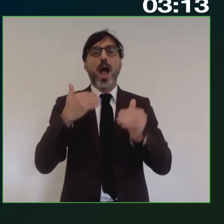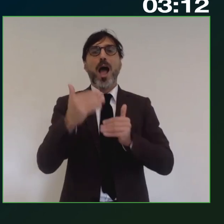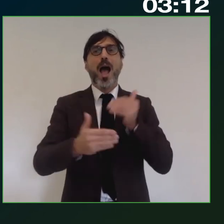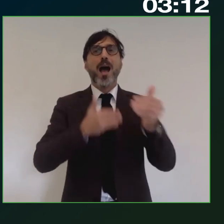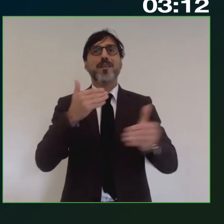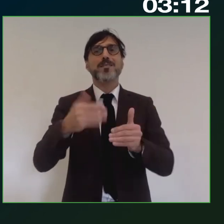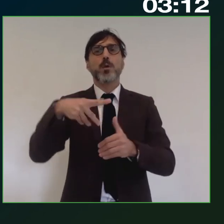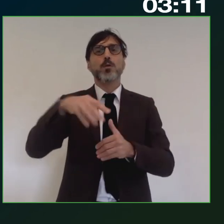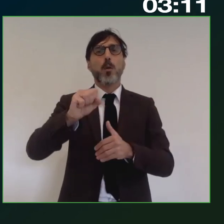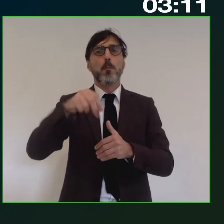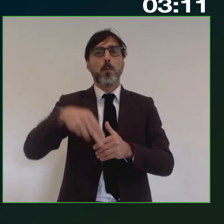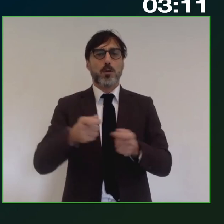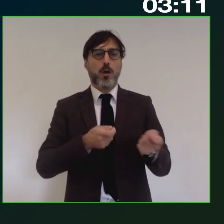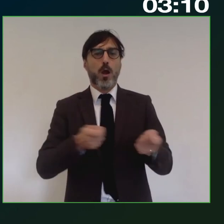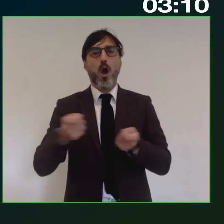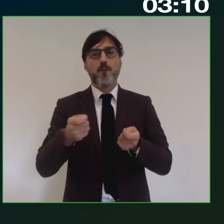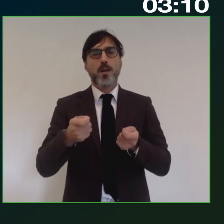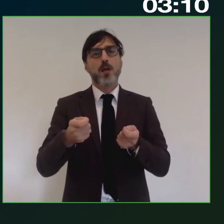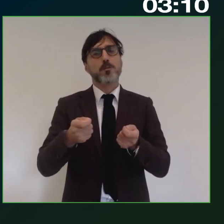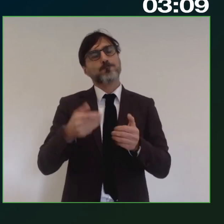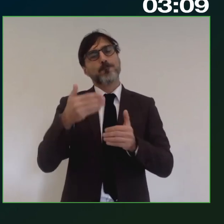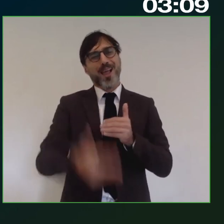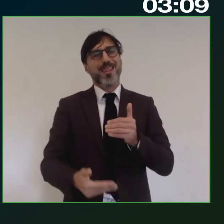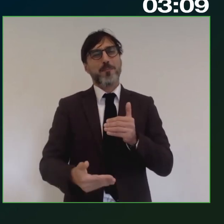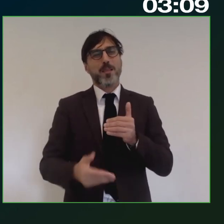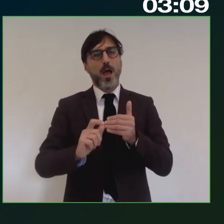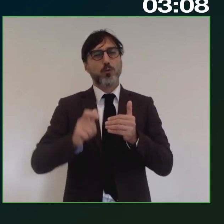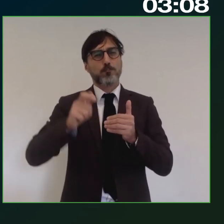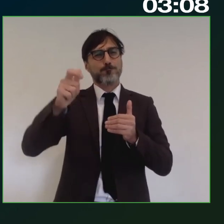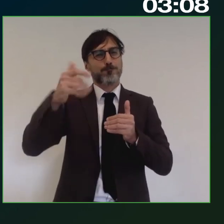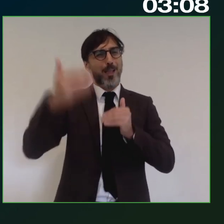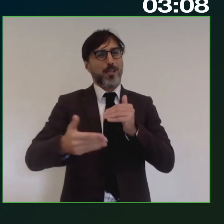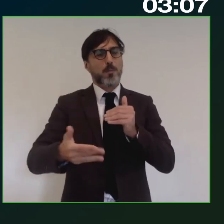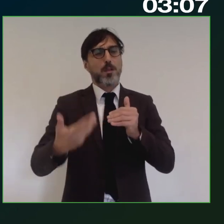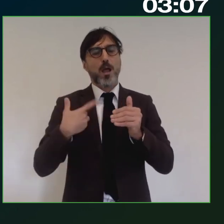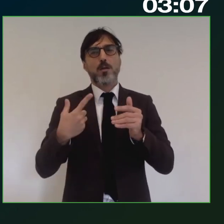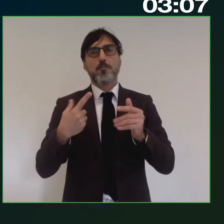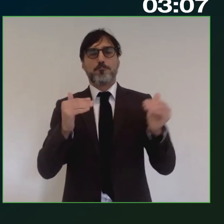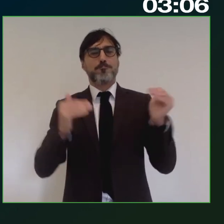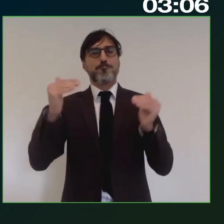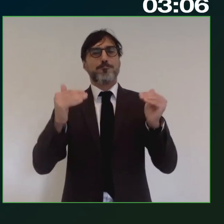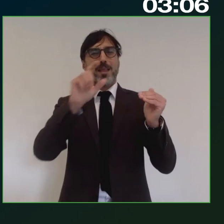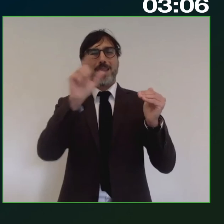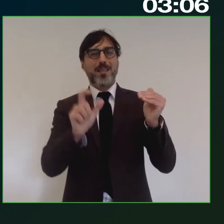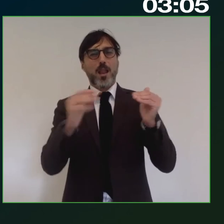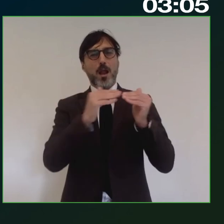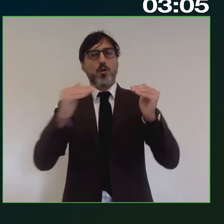Governance è ancora limitato e si ha un po' di sotto della media italiana e della Unione Europea